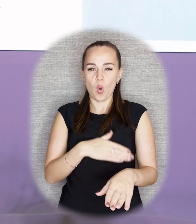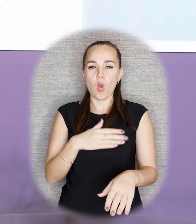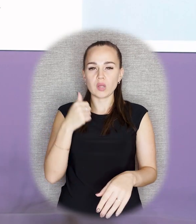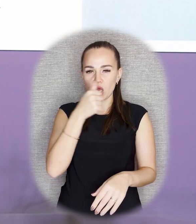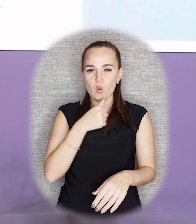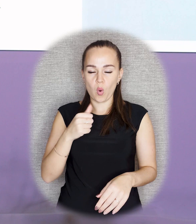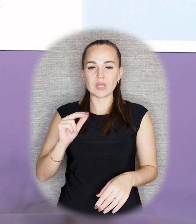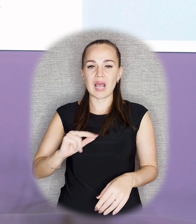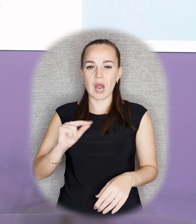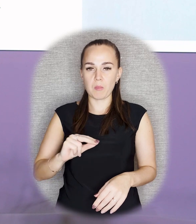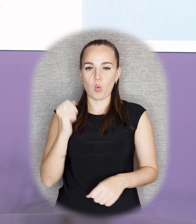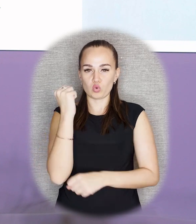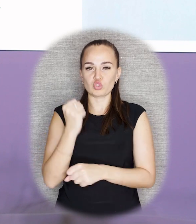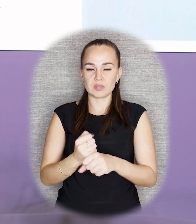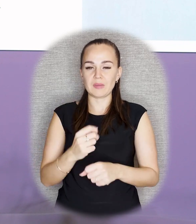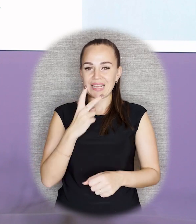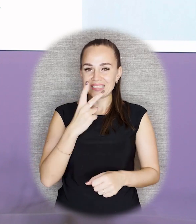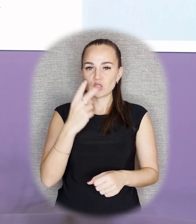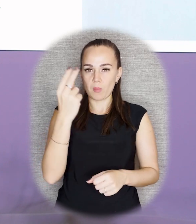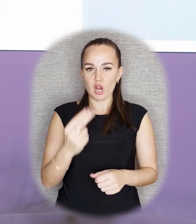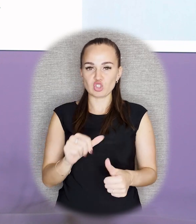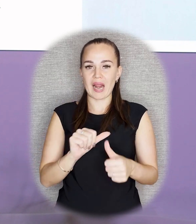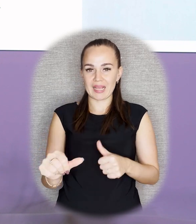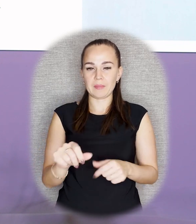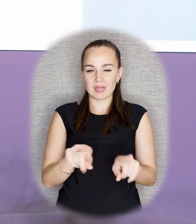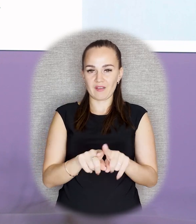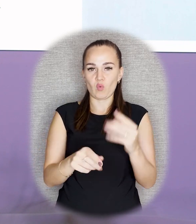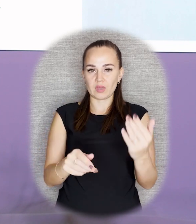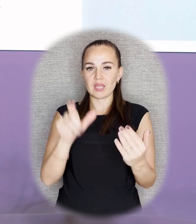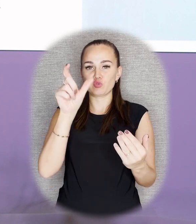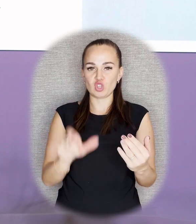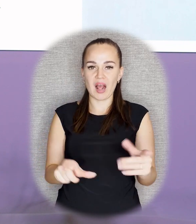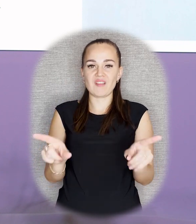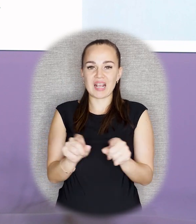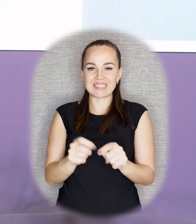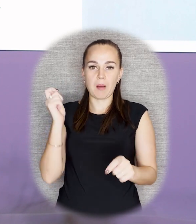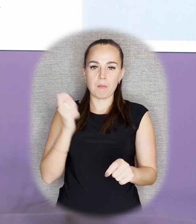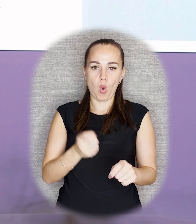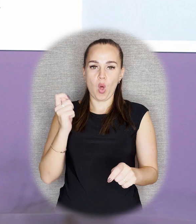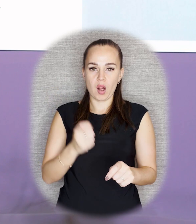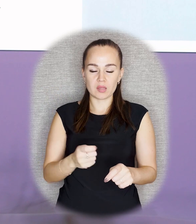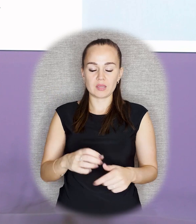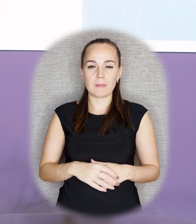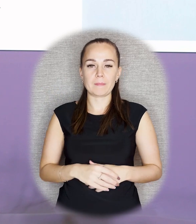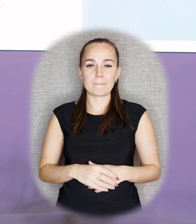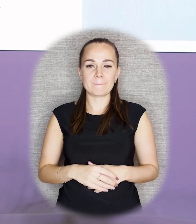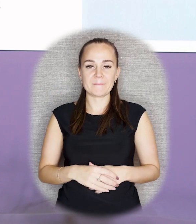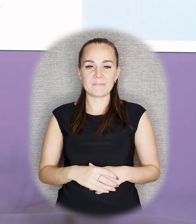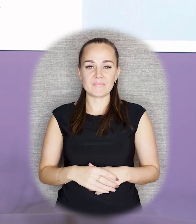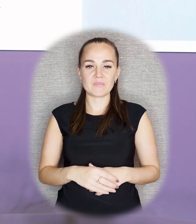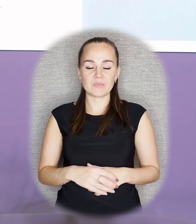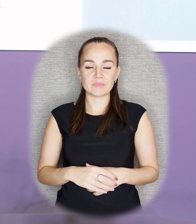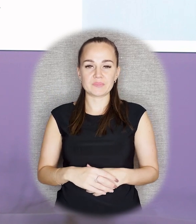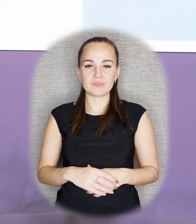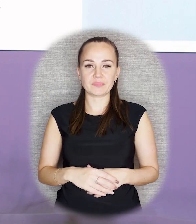годы рабочего изображали именно таким. Это человек с молотом и в фартуке, хотя